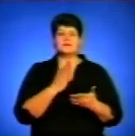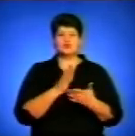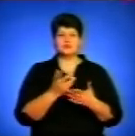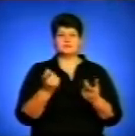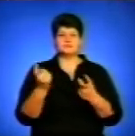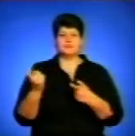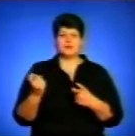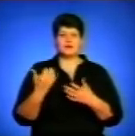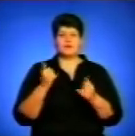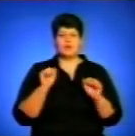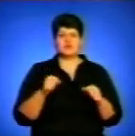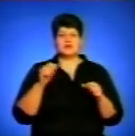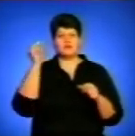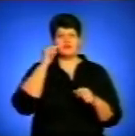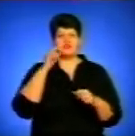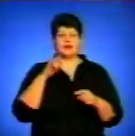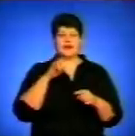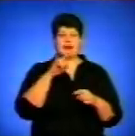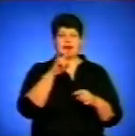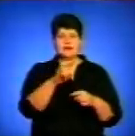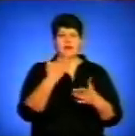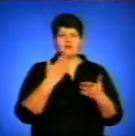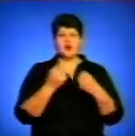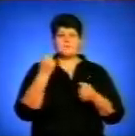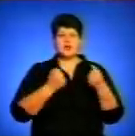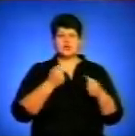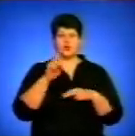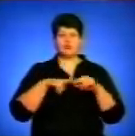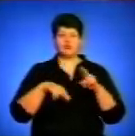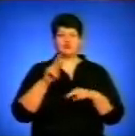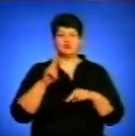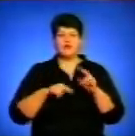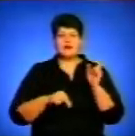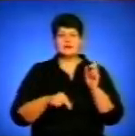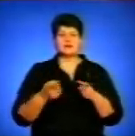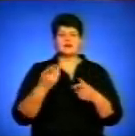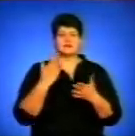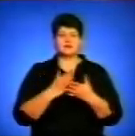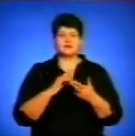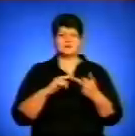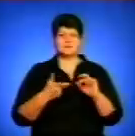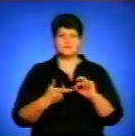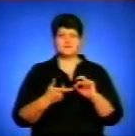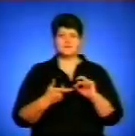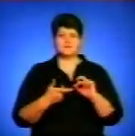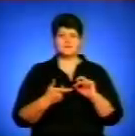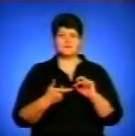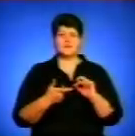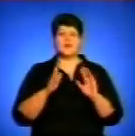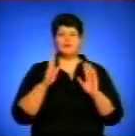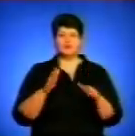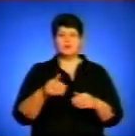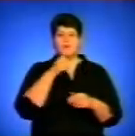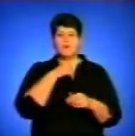вивчити літаку чи машину будування. Серед важливих нововведень – зміна діючої системи на скаутську. Будемо пробувати